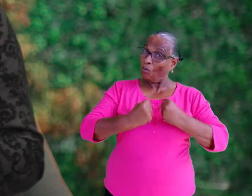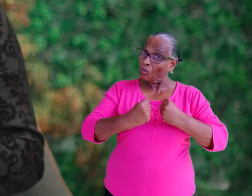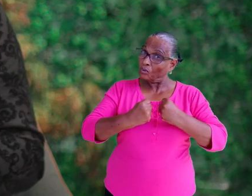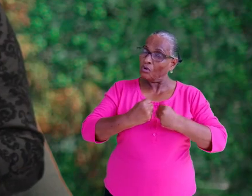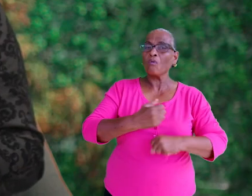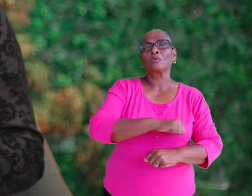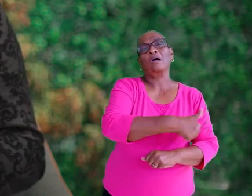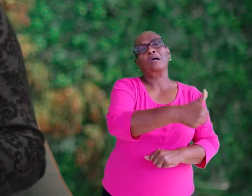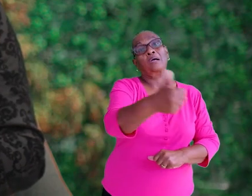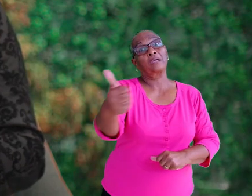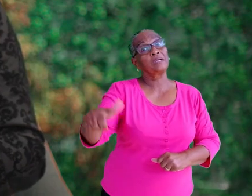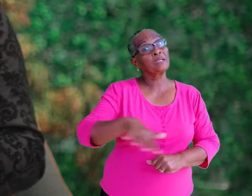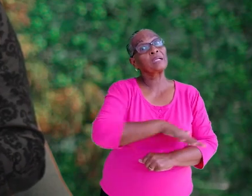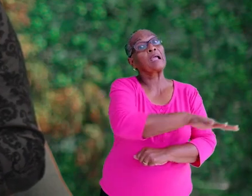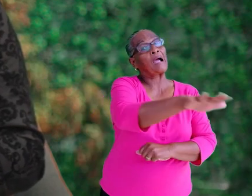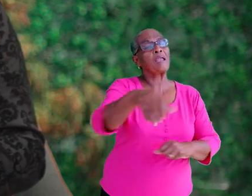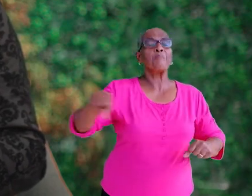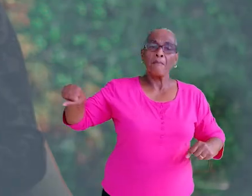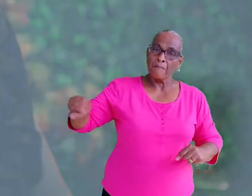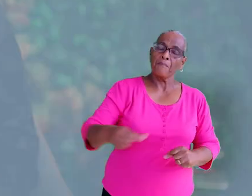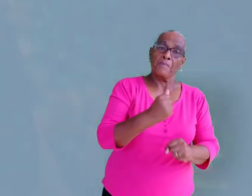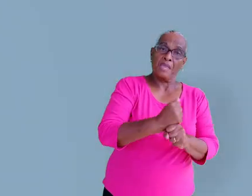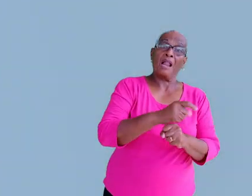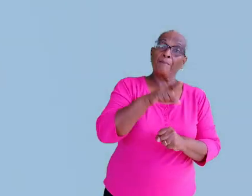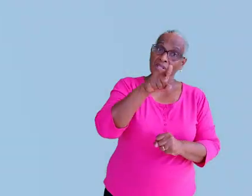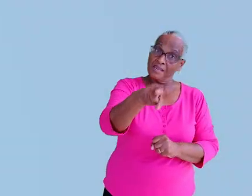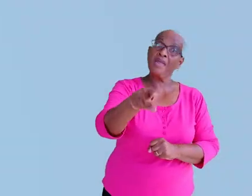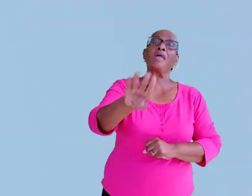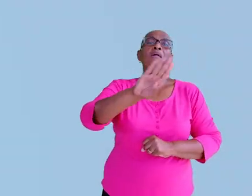allemaal meehelpen. Jij dus ook.